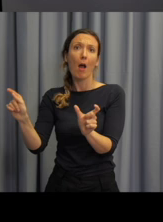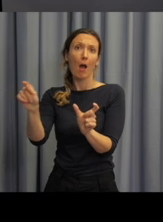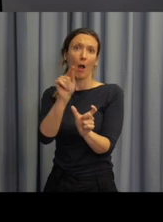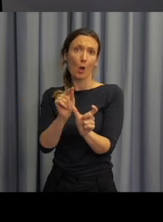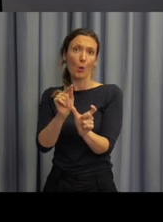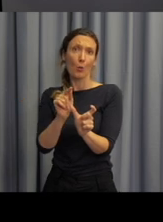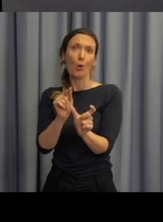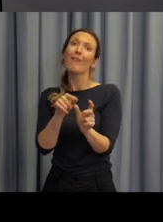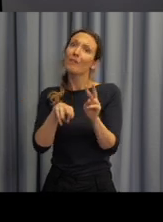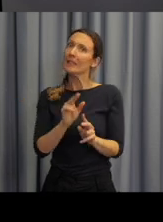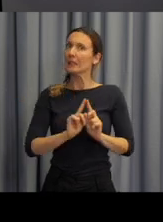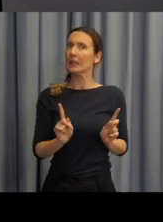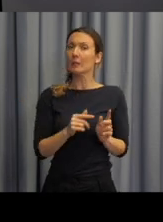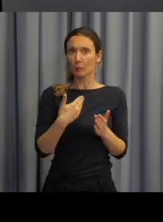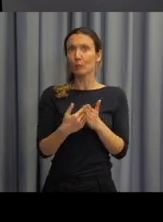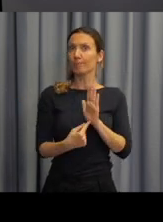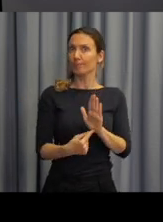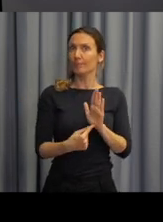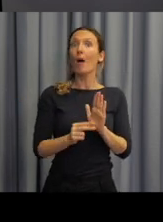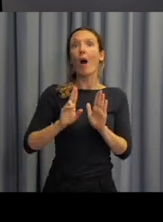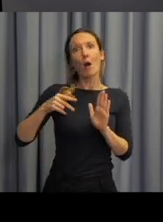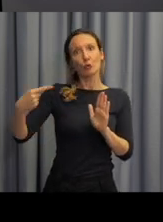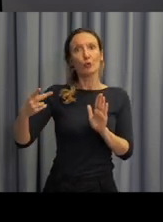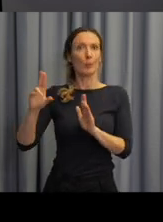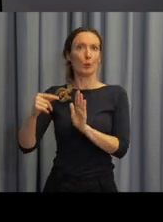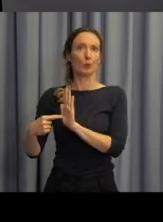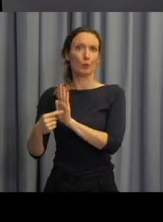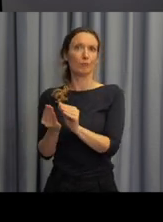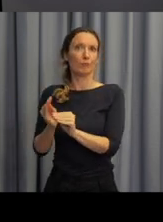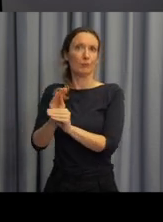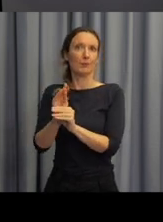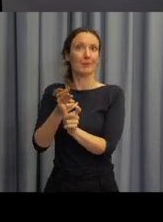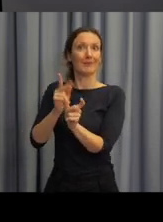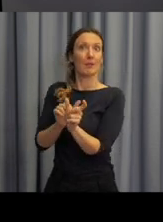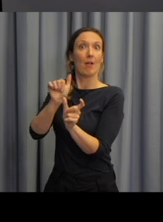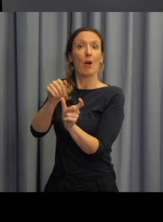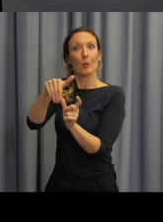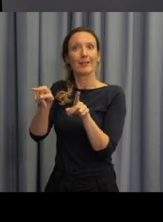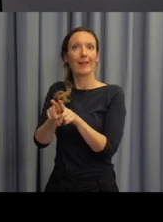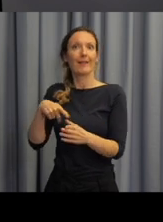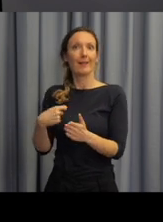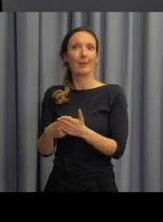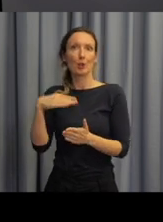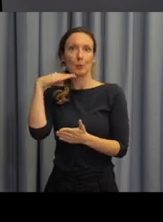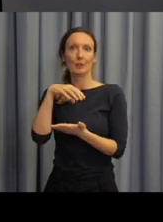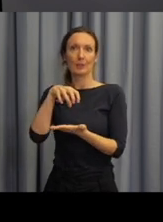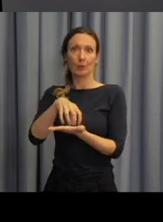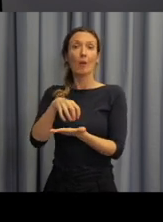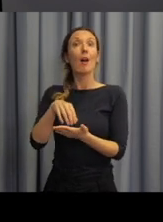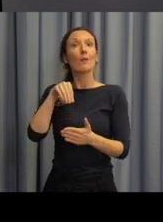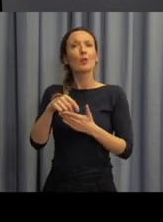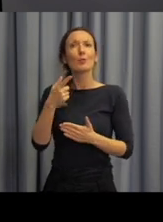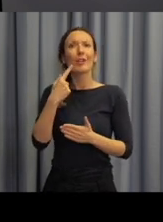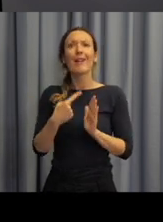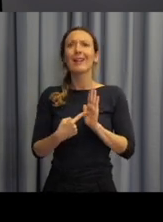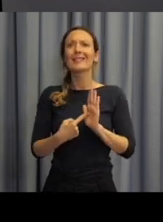Ale tato ukázka, nebo tento slajd je vlastně dobrou ukázkou, jak využívat možnosti signální gramatiky, o které jsem